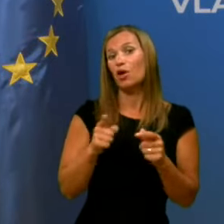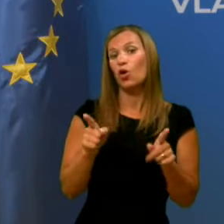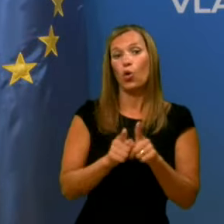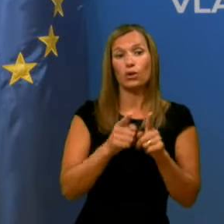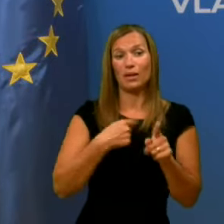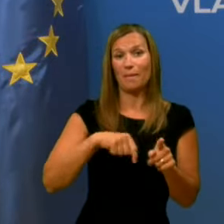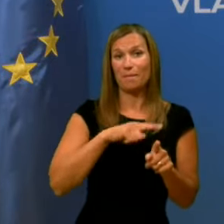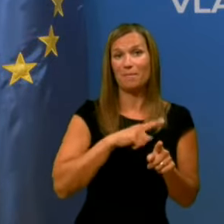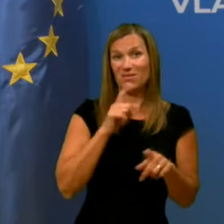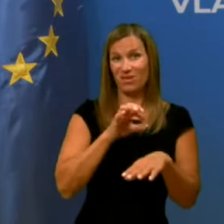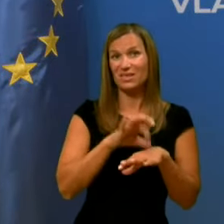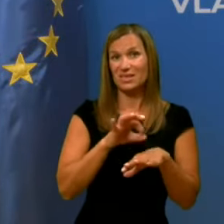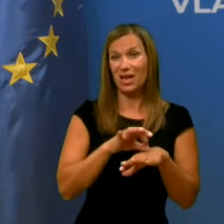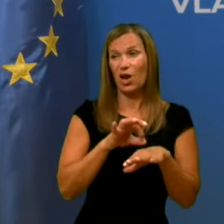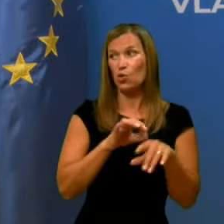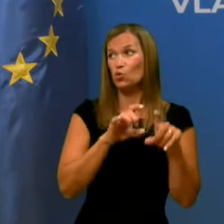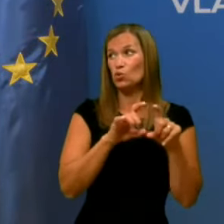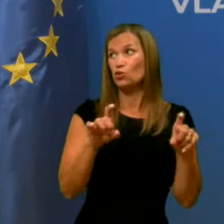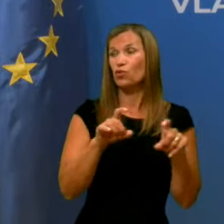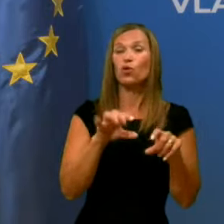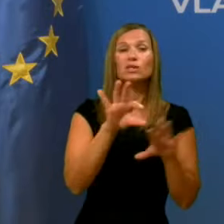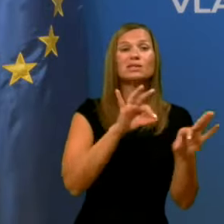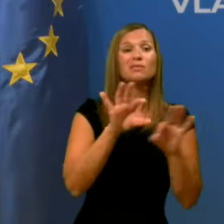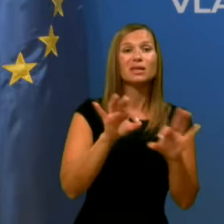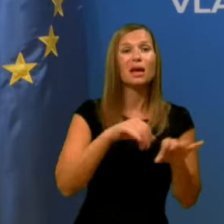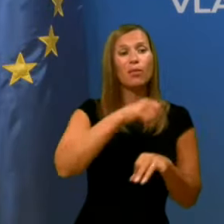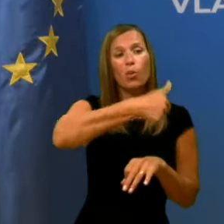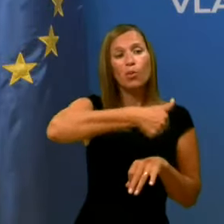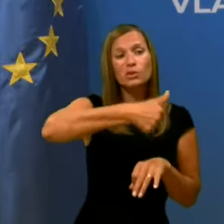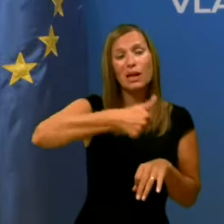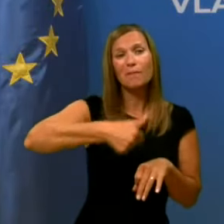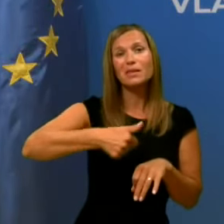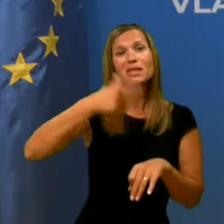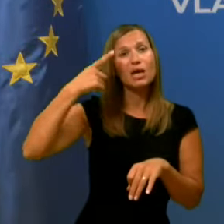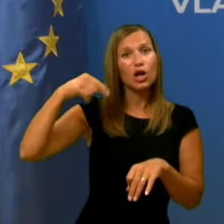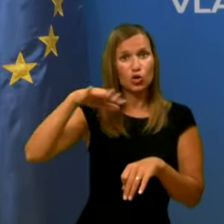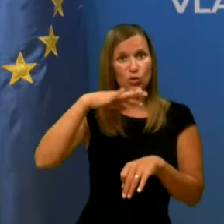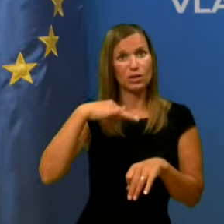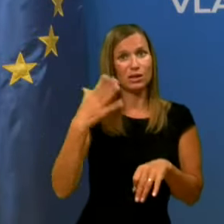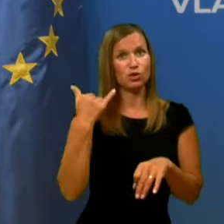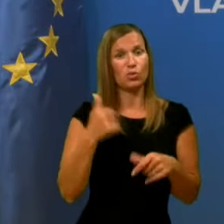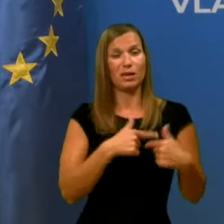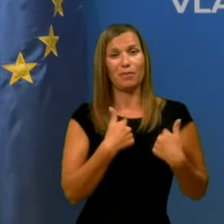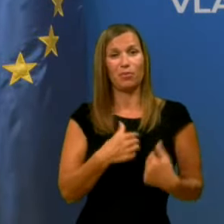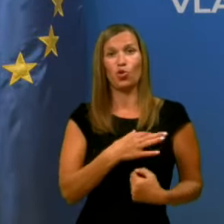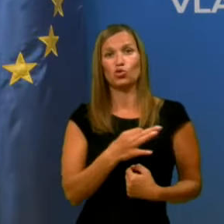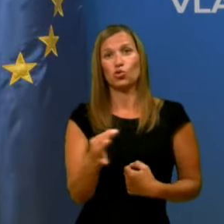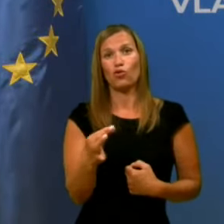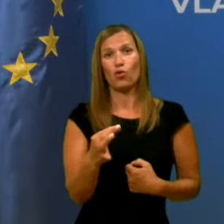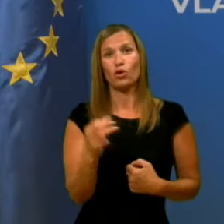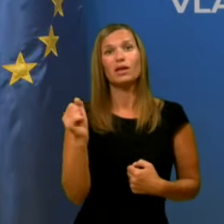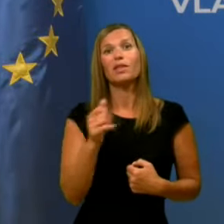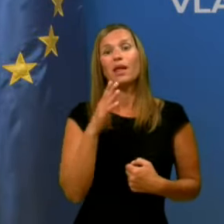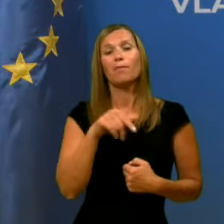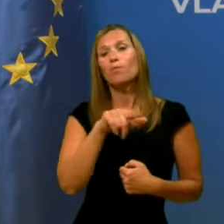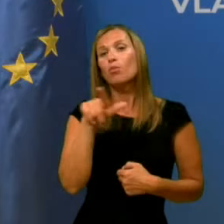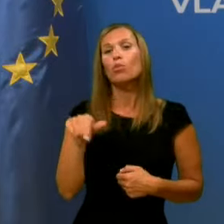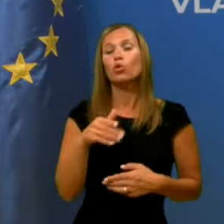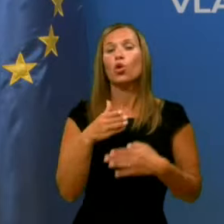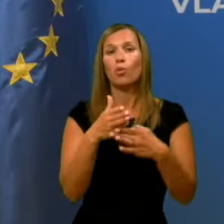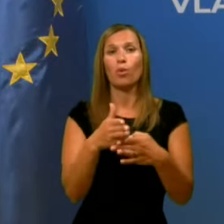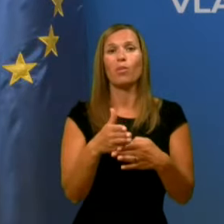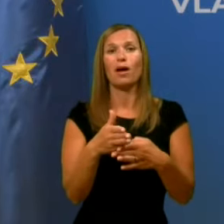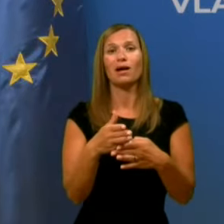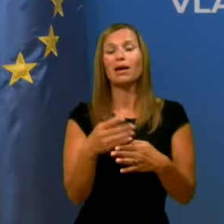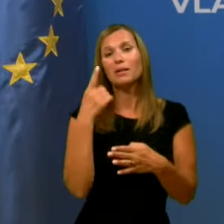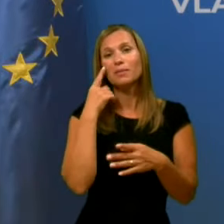zdravstvu zbiramo posameznike in ljudi, ki so bili do zdaj prostovoljni, da bojo pomagali, mislim, da je